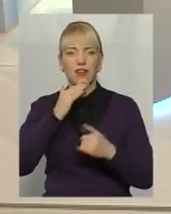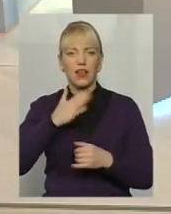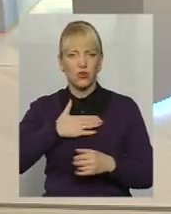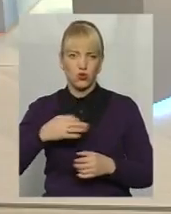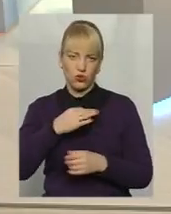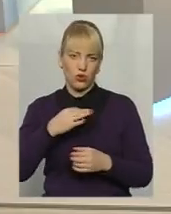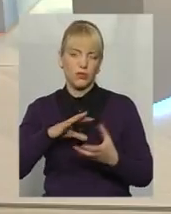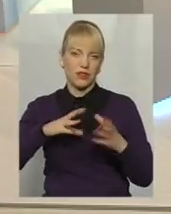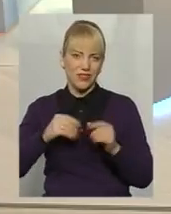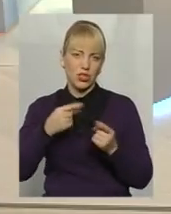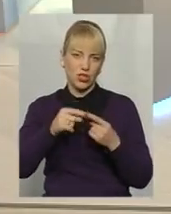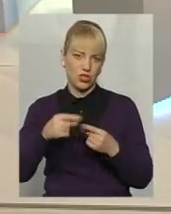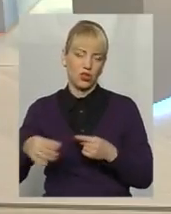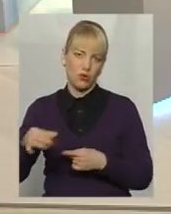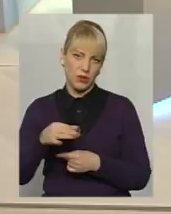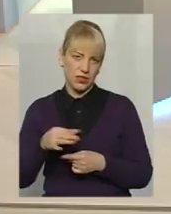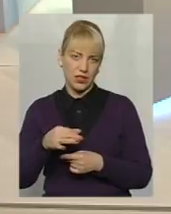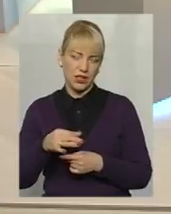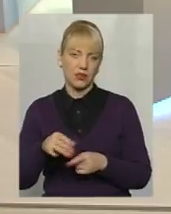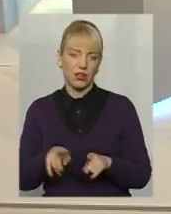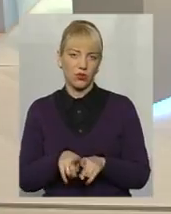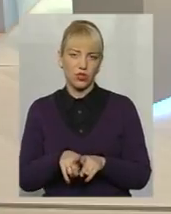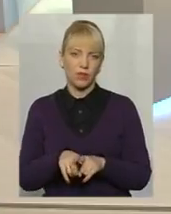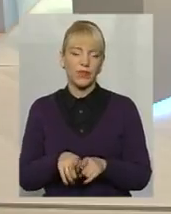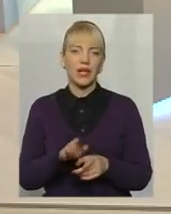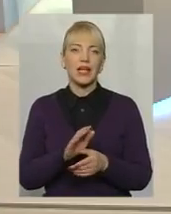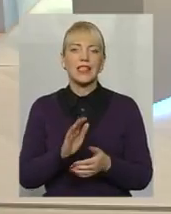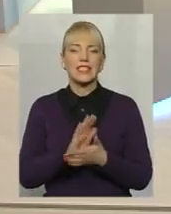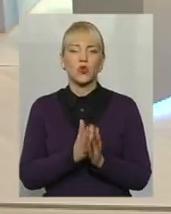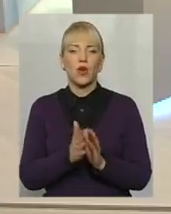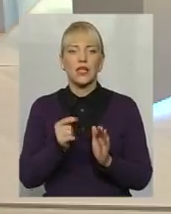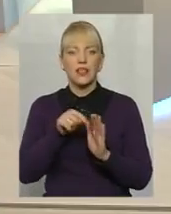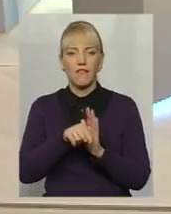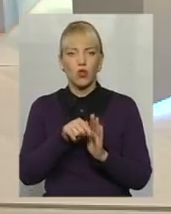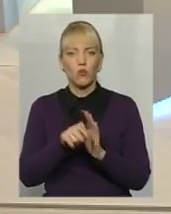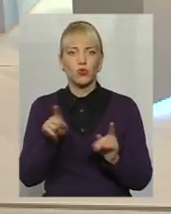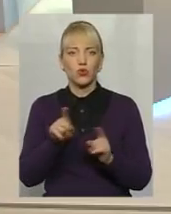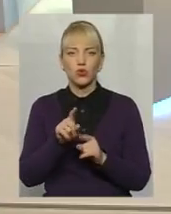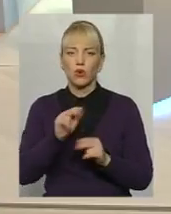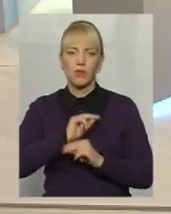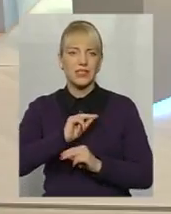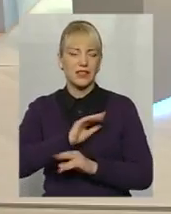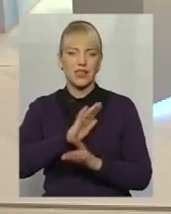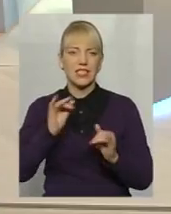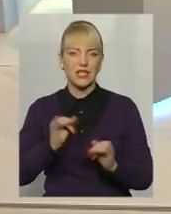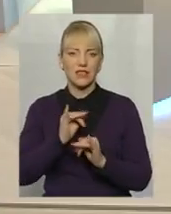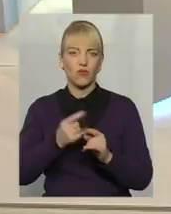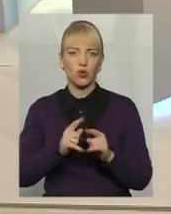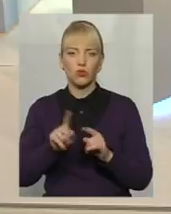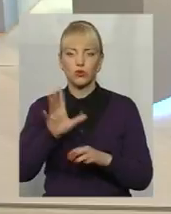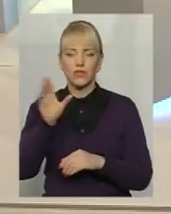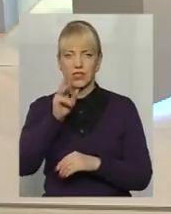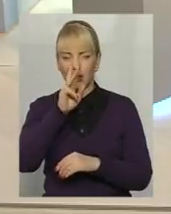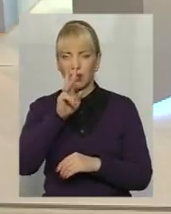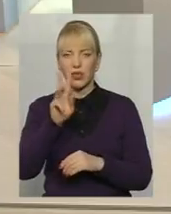з інших областей, також ситуація полягає в тому, що працівники самі не зацікавлені в тому, щоб вся заробітна